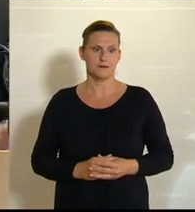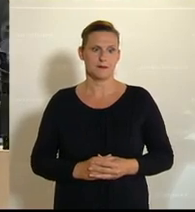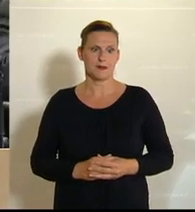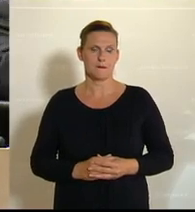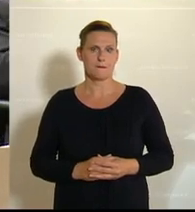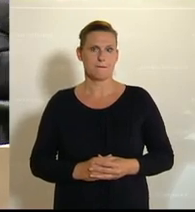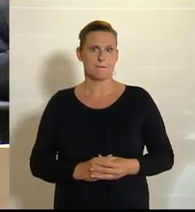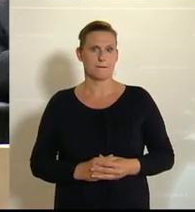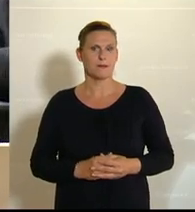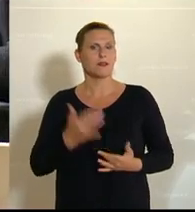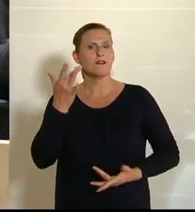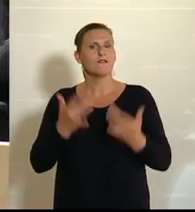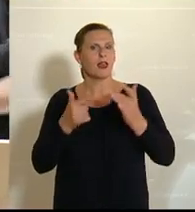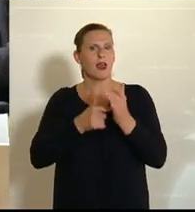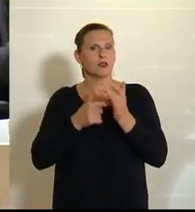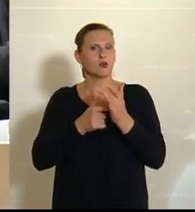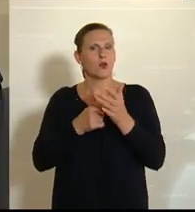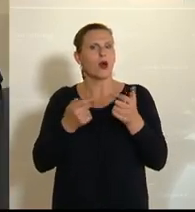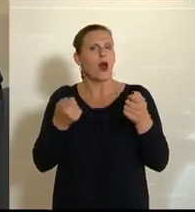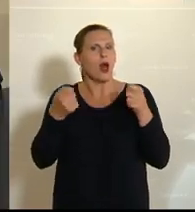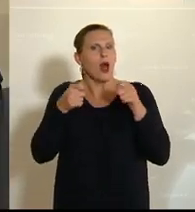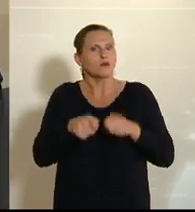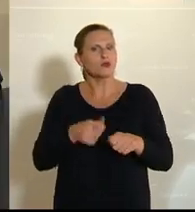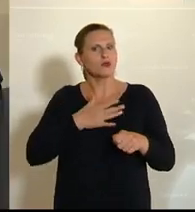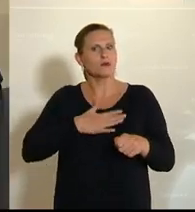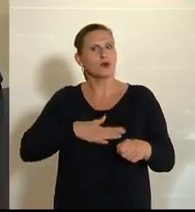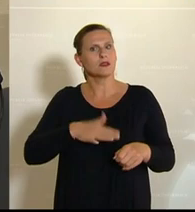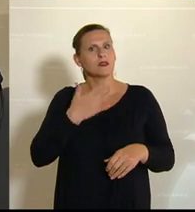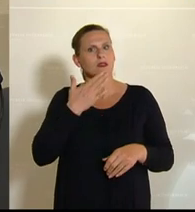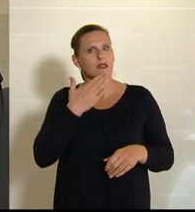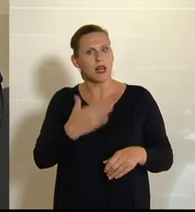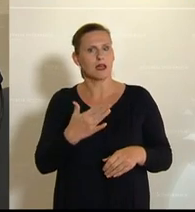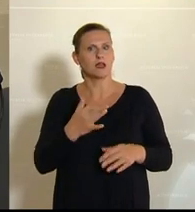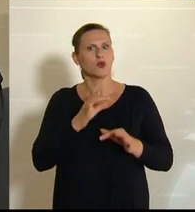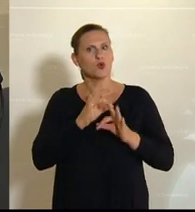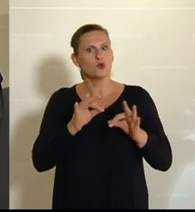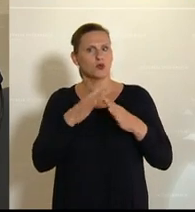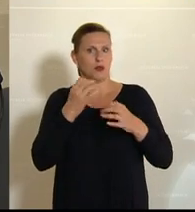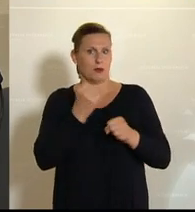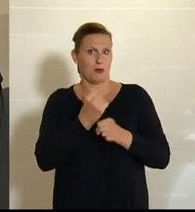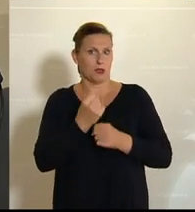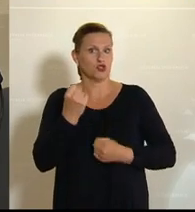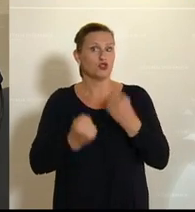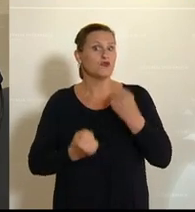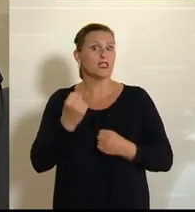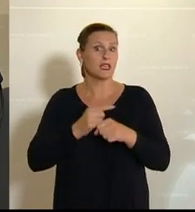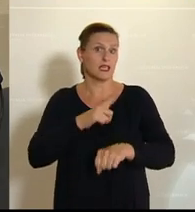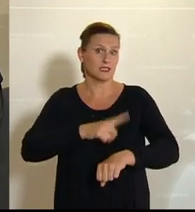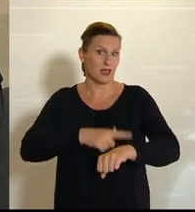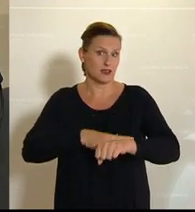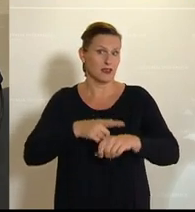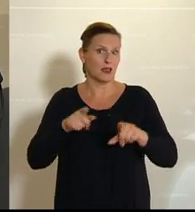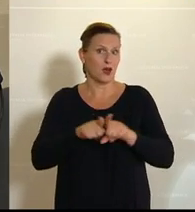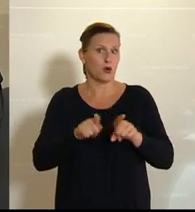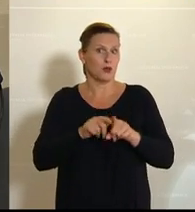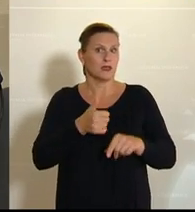Ich darf mich abschließend für die gute Zusammenarbeit in schwierigen Zeiten bedanken, nicht nur, aber vor allem bei